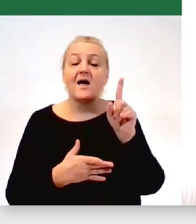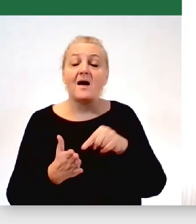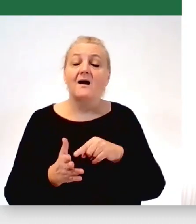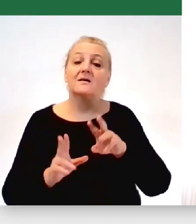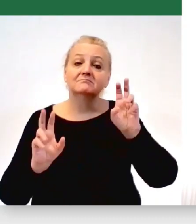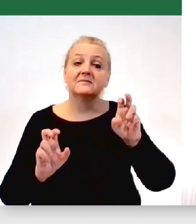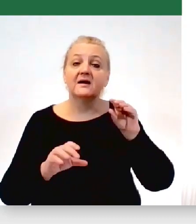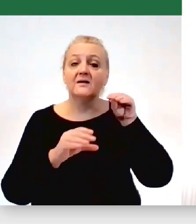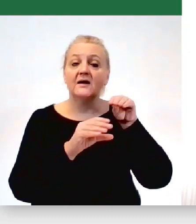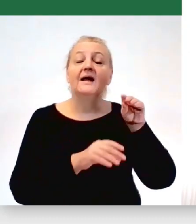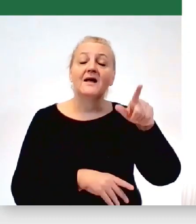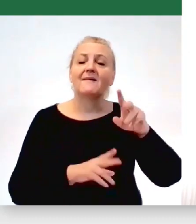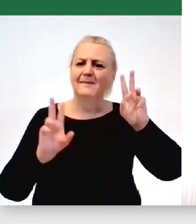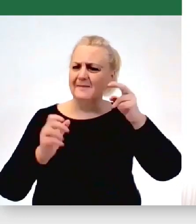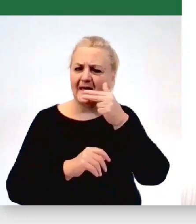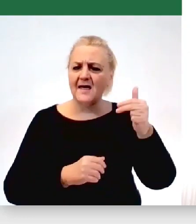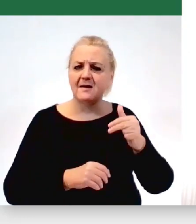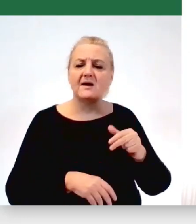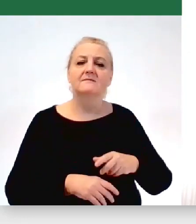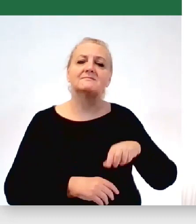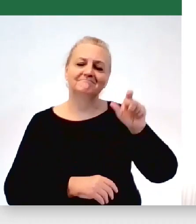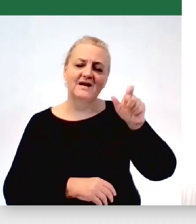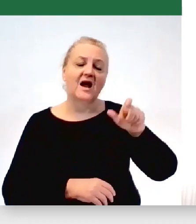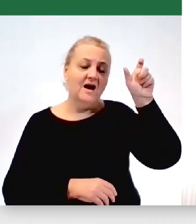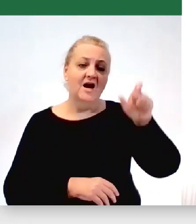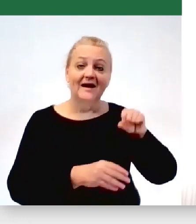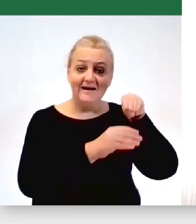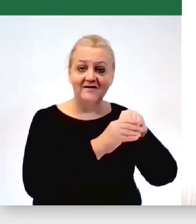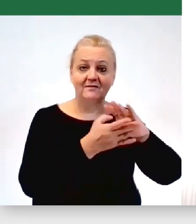od inwestora do innowatora i myślę sobie o tym często krytycznym